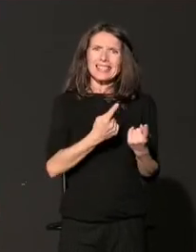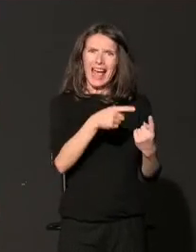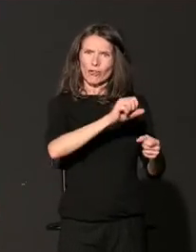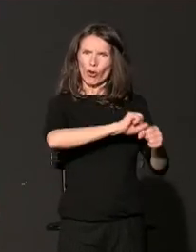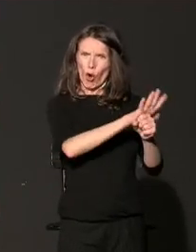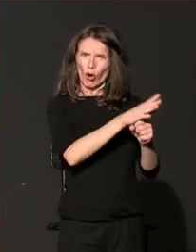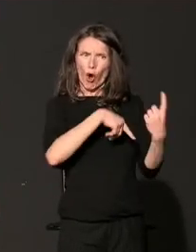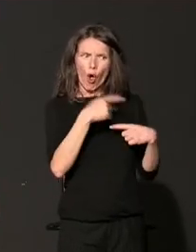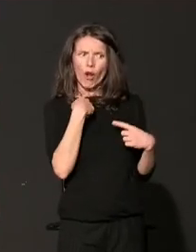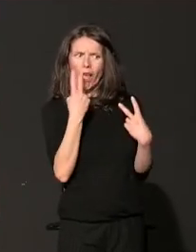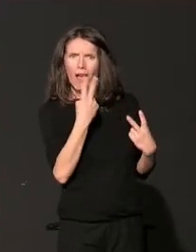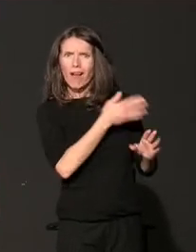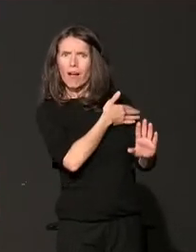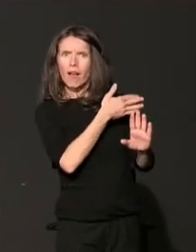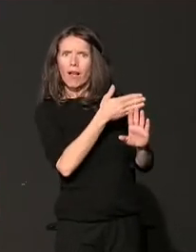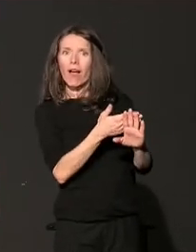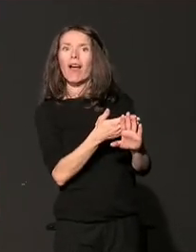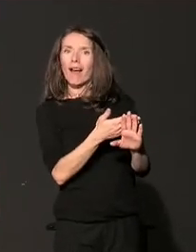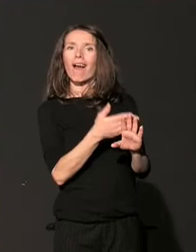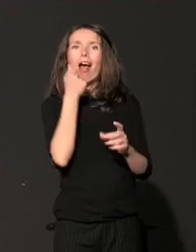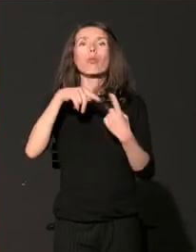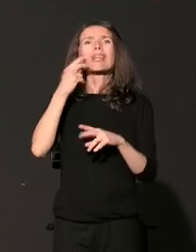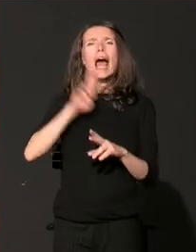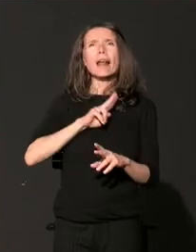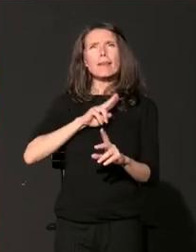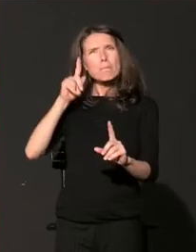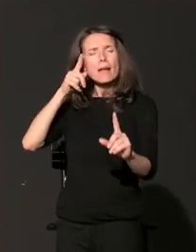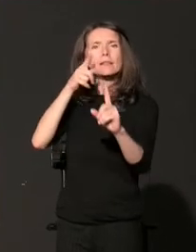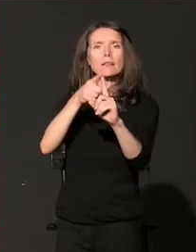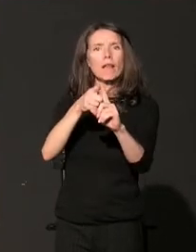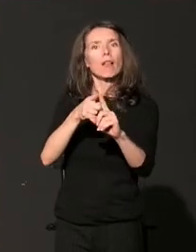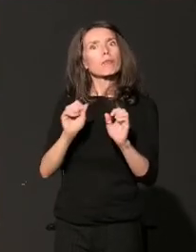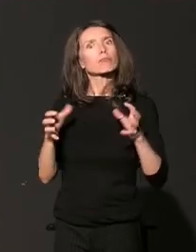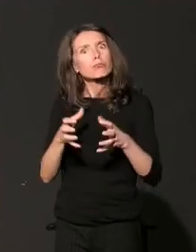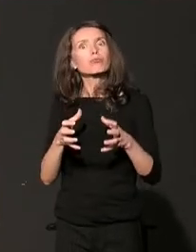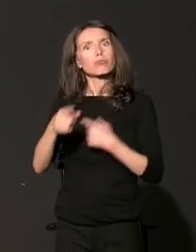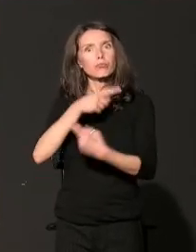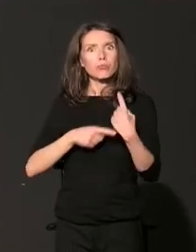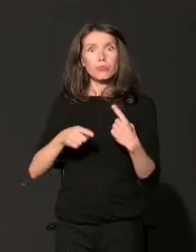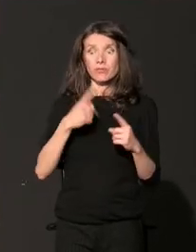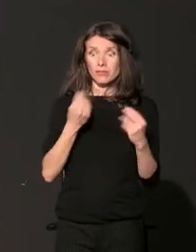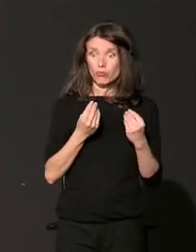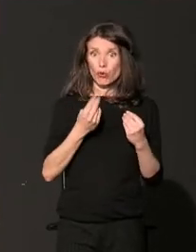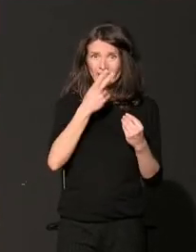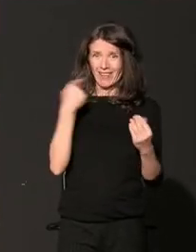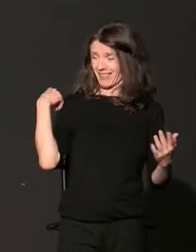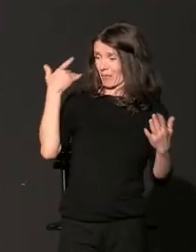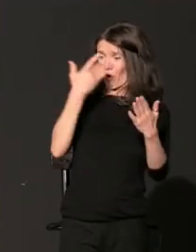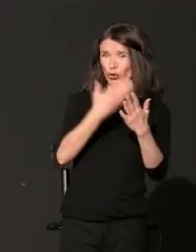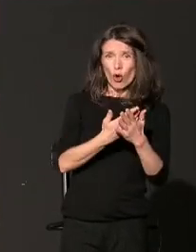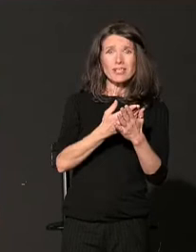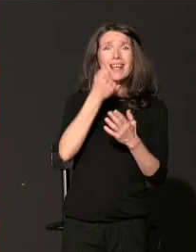kada su okupljeni oko višeg cilja. To pokazuju i do sada nezabeleženi iznosi davanja, koje su kolege iz Katalist